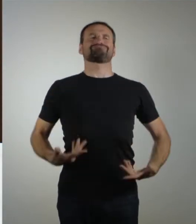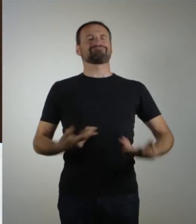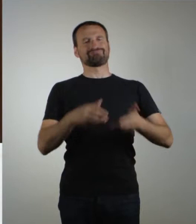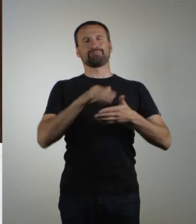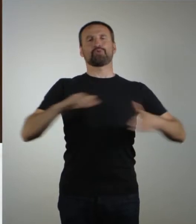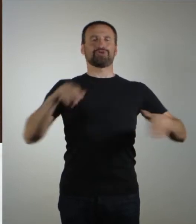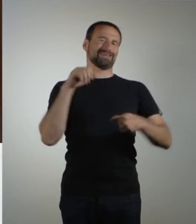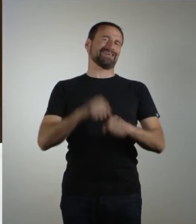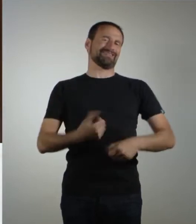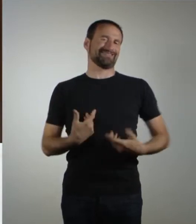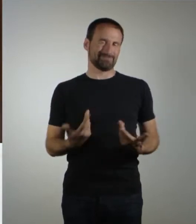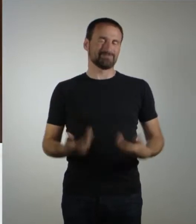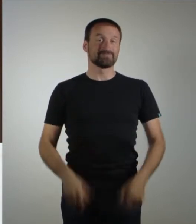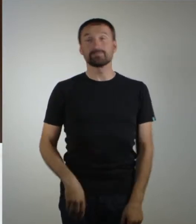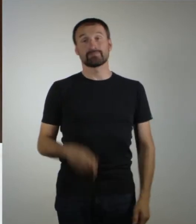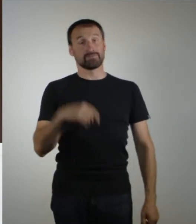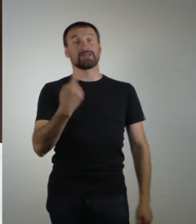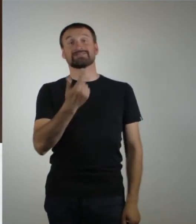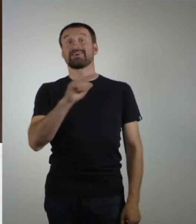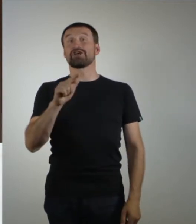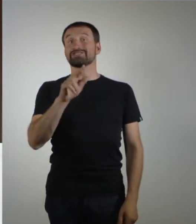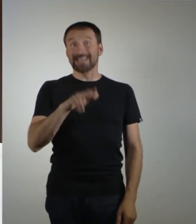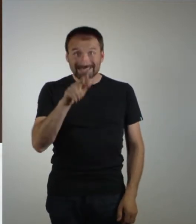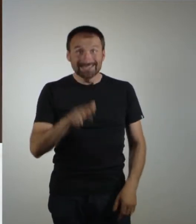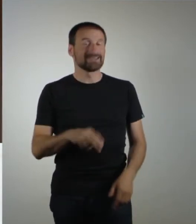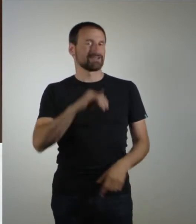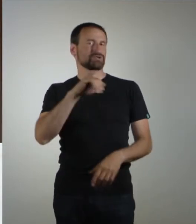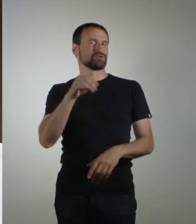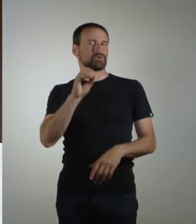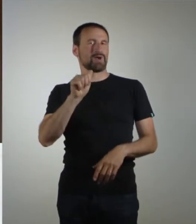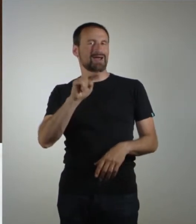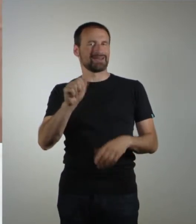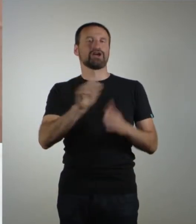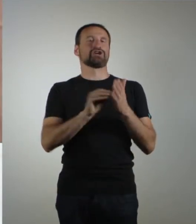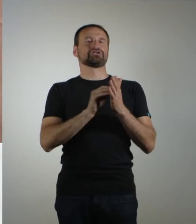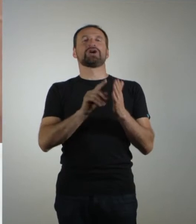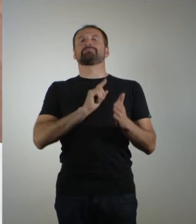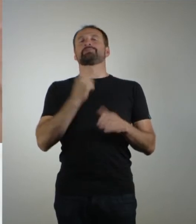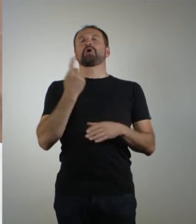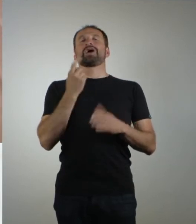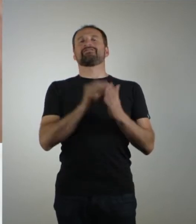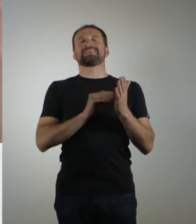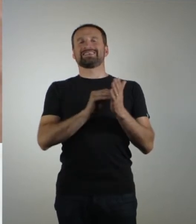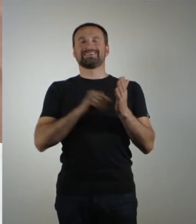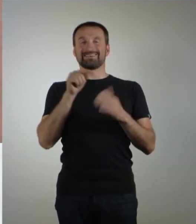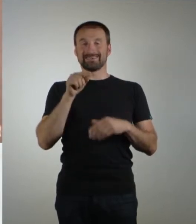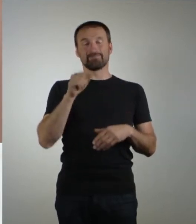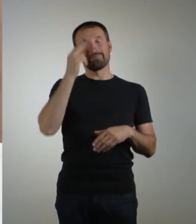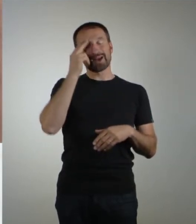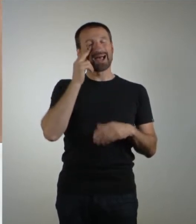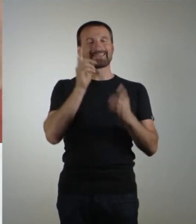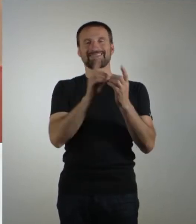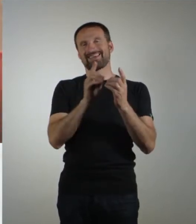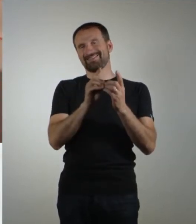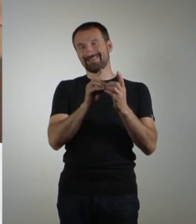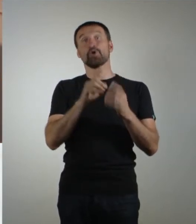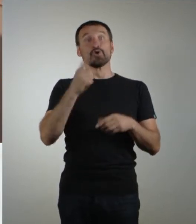2013 schrieb Joana dann ihre Autobiografie Blind Date – Die Welt mit meinen Augen sehen und produzierte später sogar selbst das Hörbuch. Es